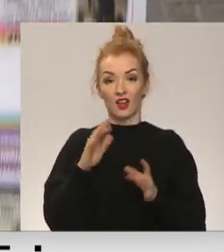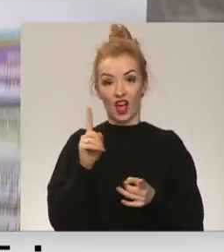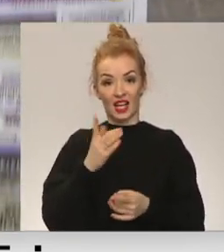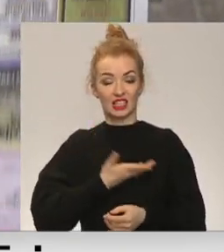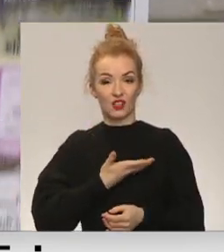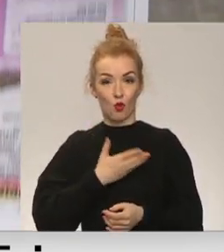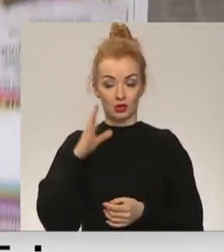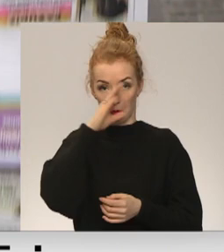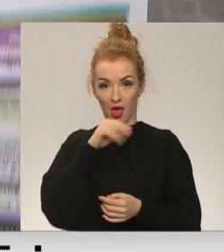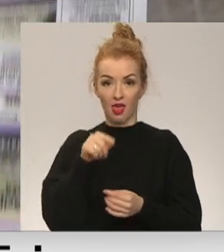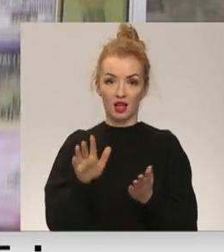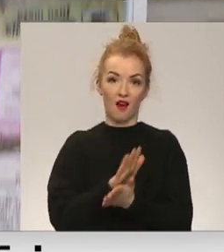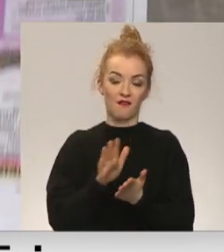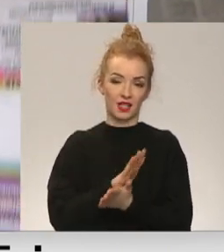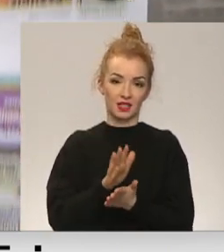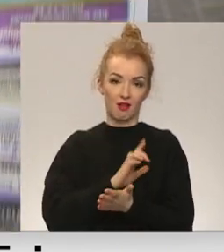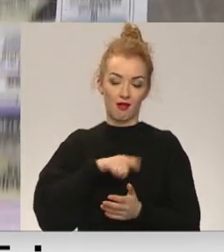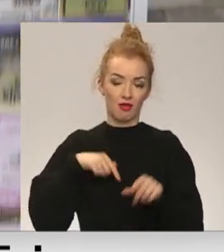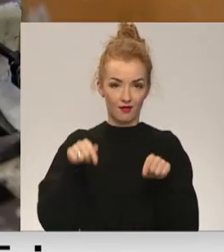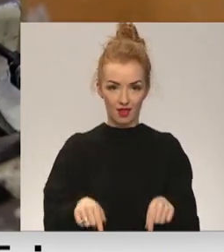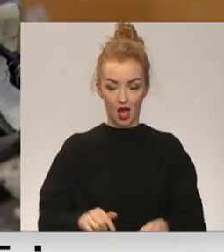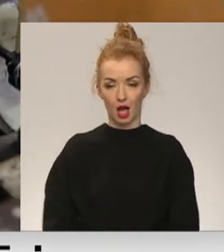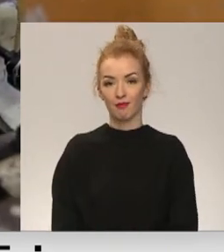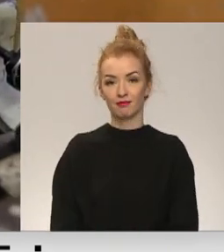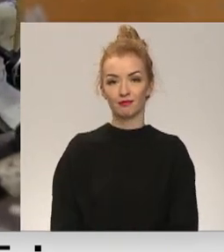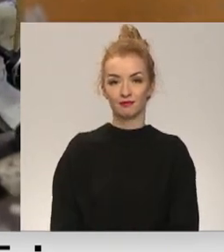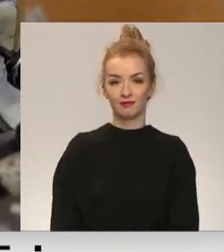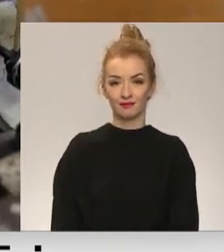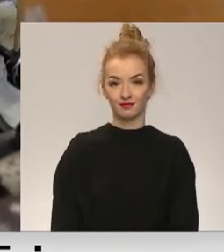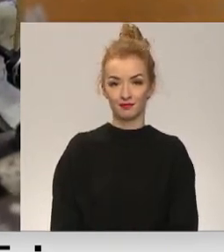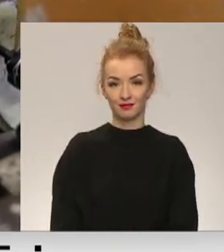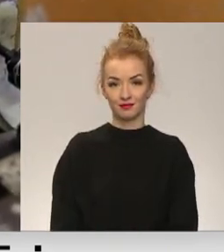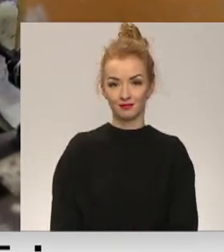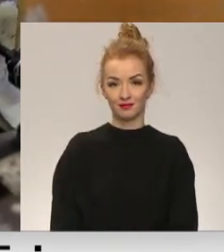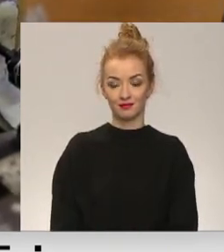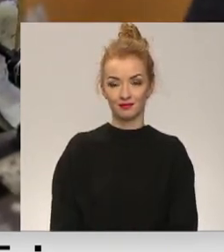šāda veida medijas Latvijā. Sanita Liepiņa, ģirds Grenvīts, Tereza Matisone, TV9 Pakalni.